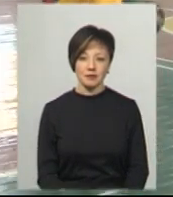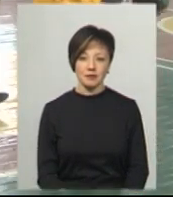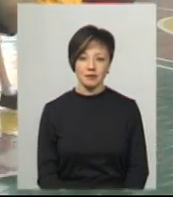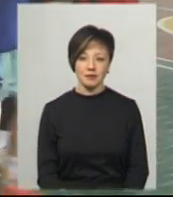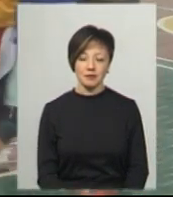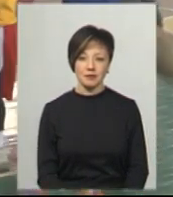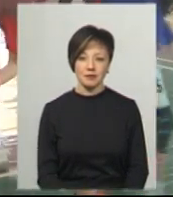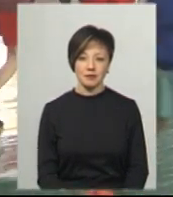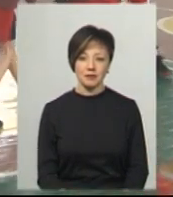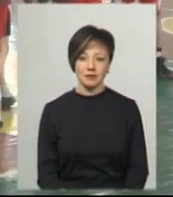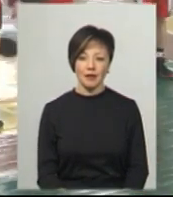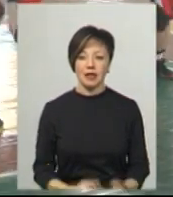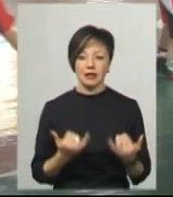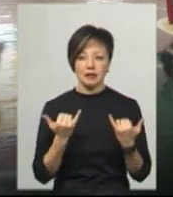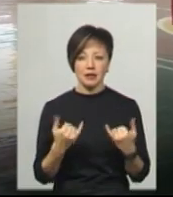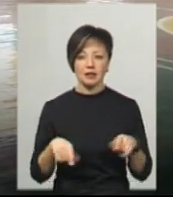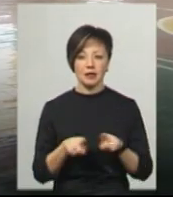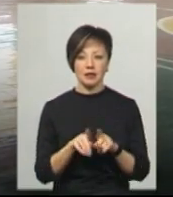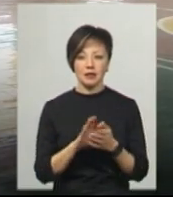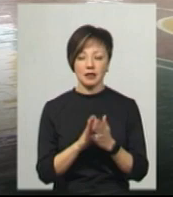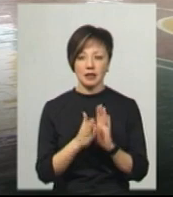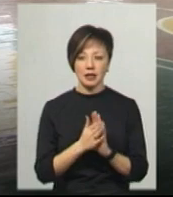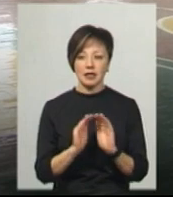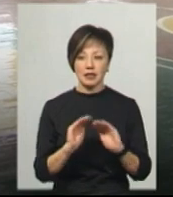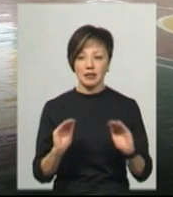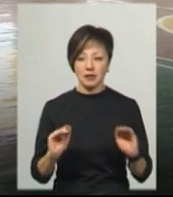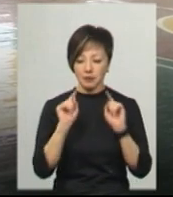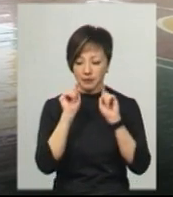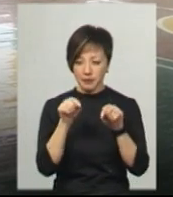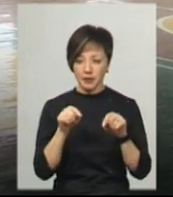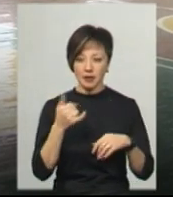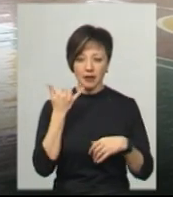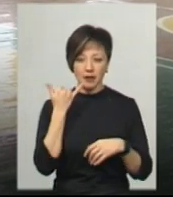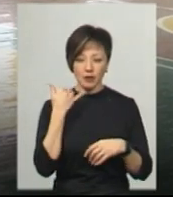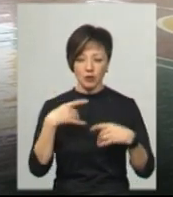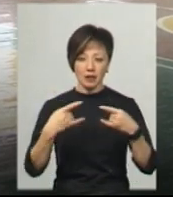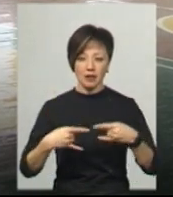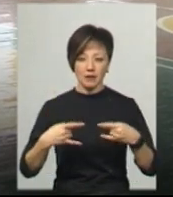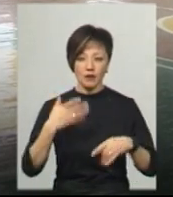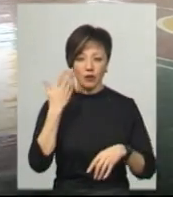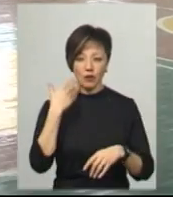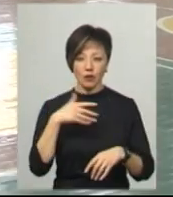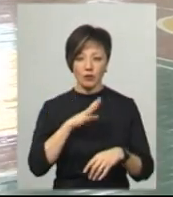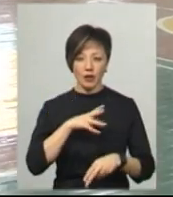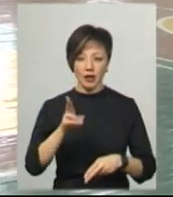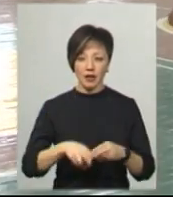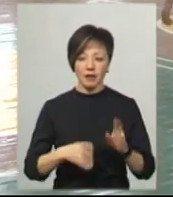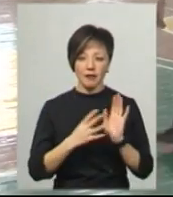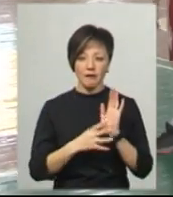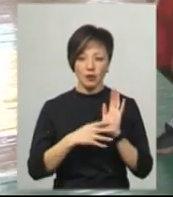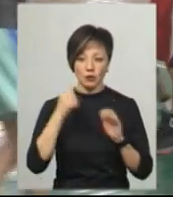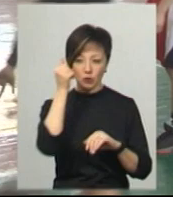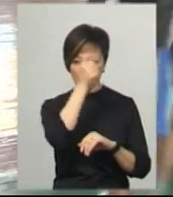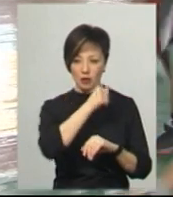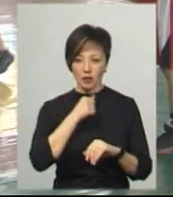Зараз ми бачимо тенденцію того, що діти сидять вдома в телефонах, телевізорах. І коли був кінець 90-х років,